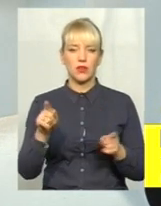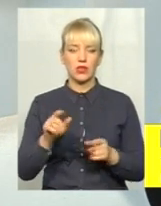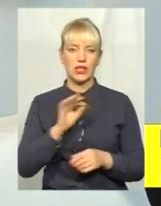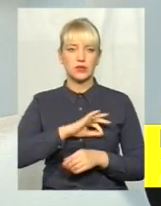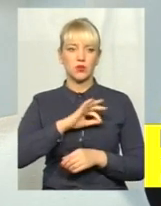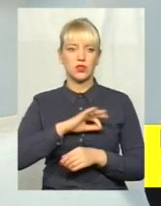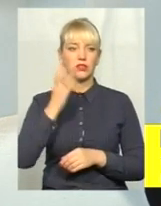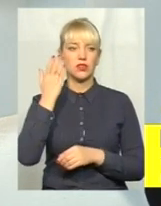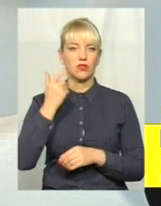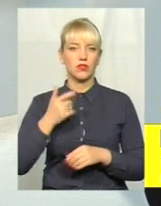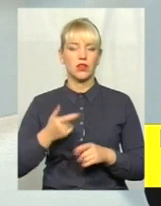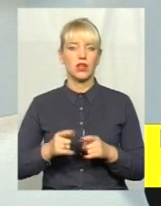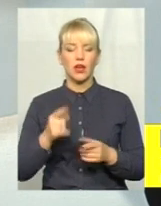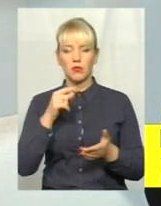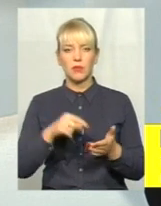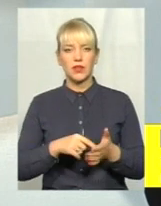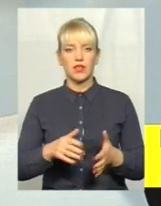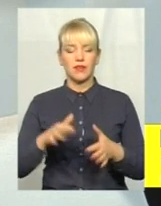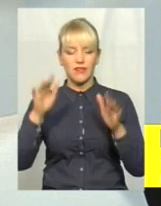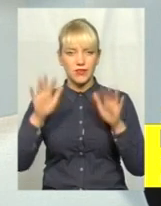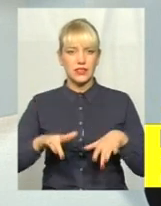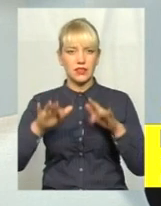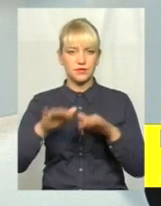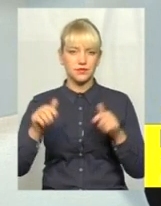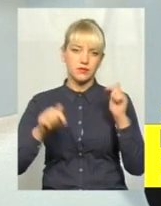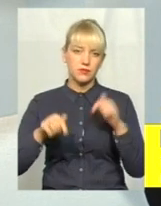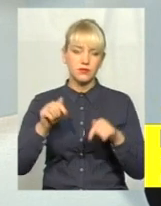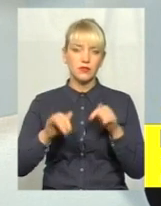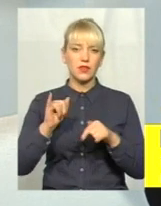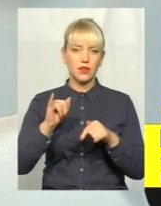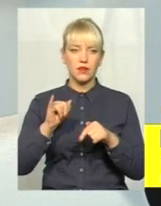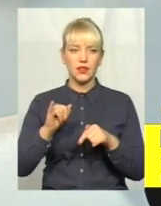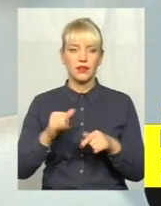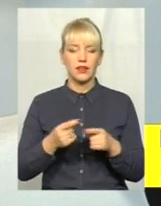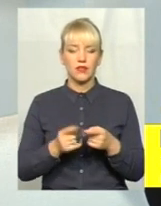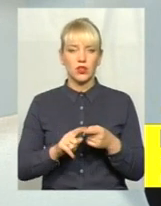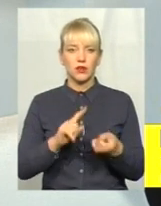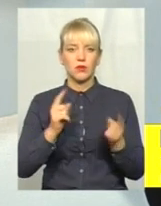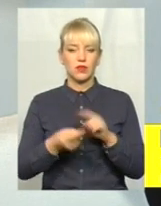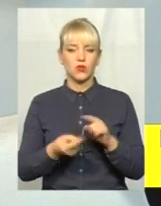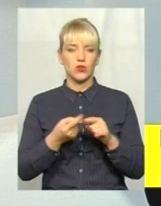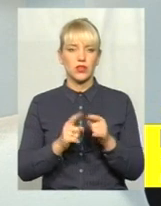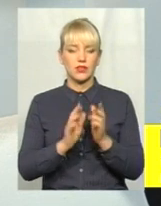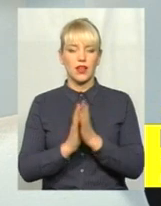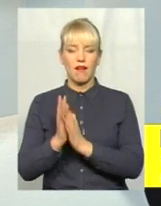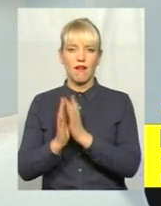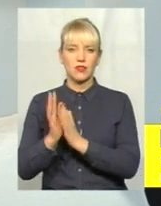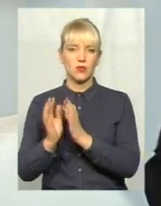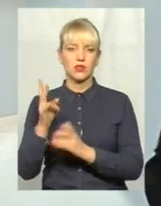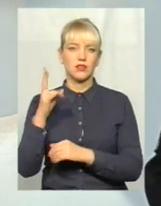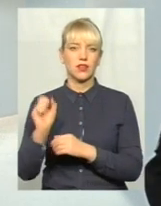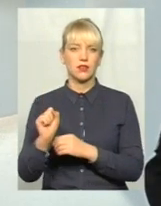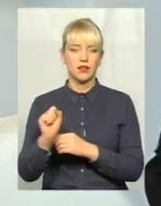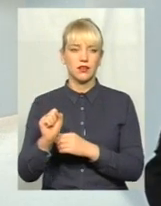випадає велика кількість опадів, і вони перетворюють ці газони практично на